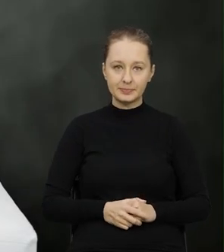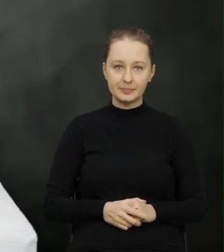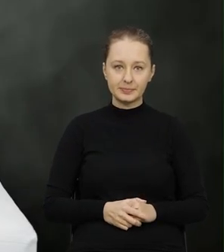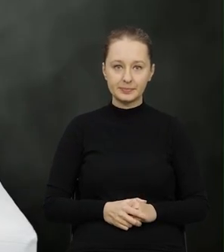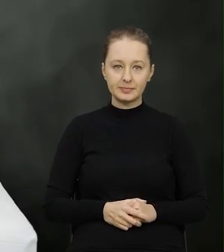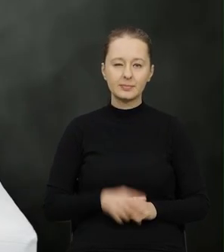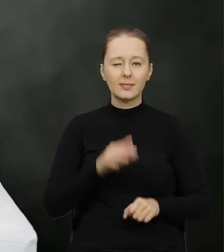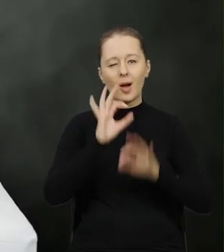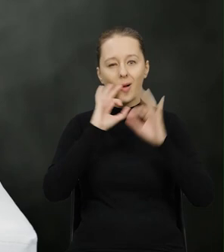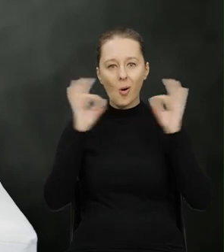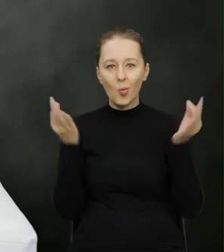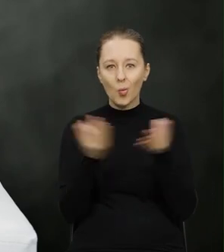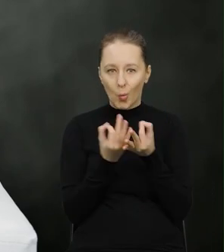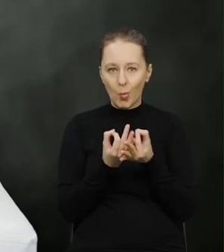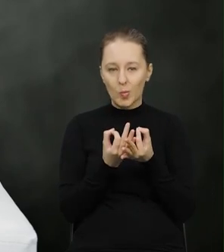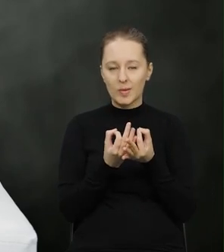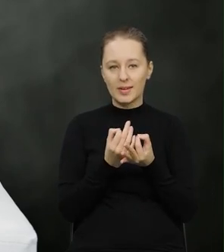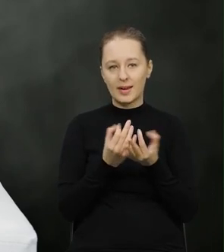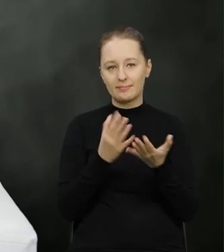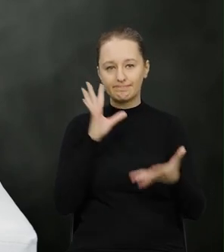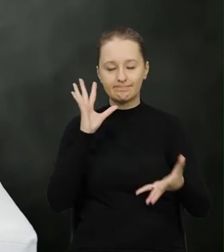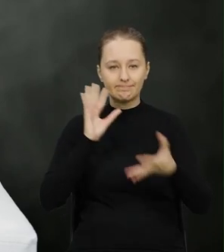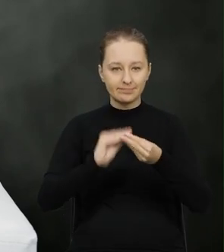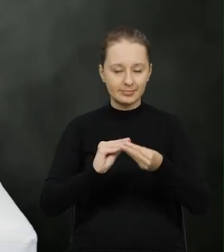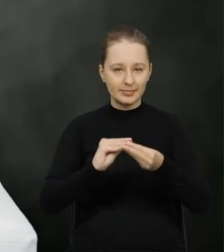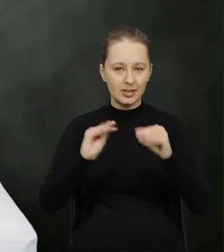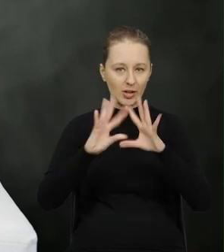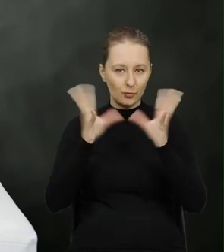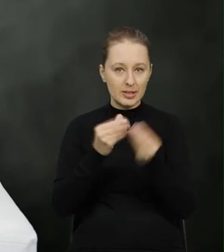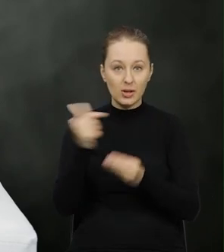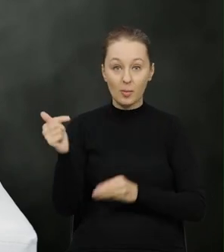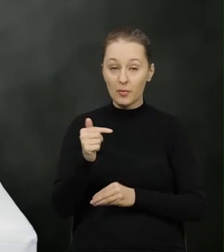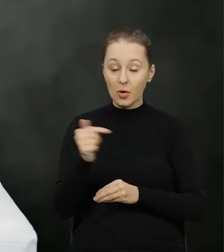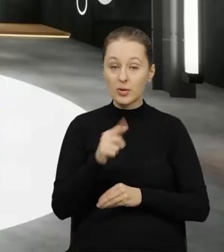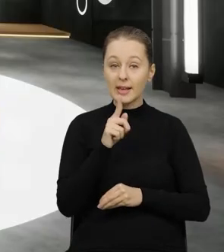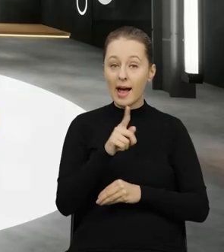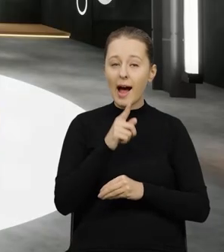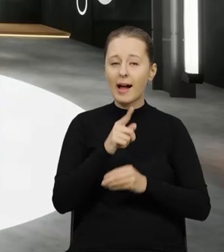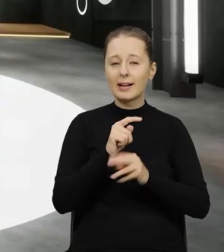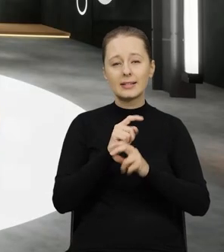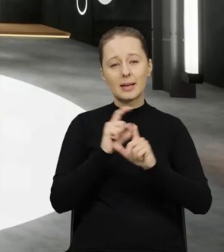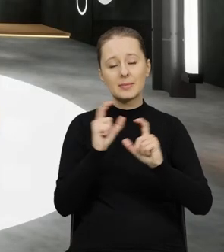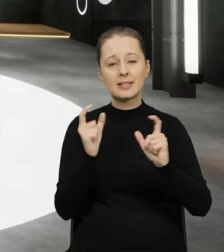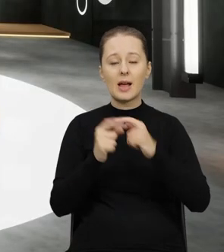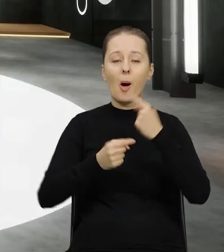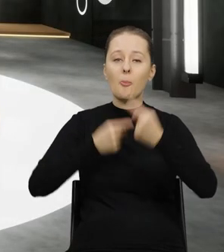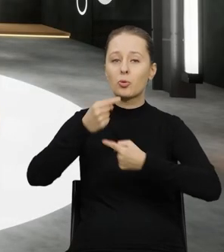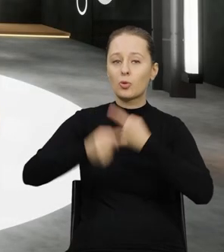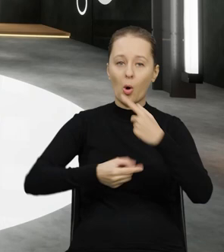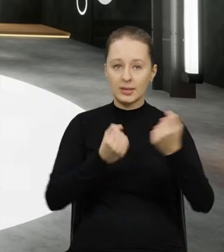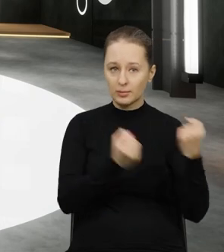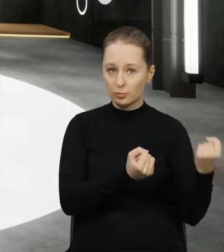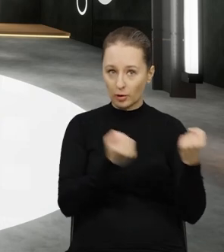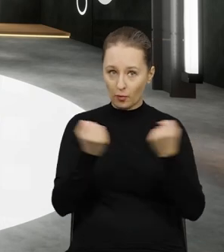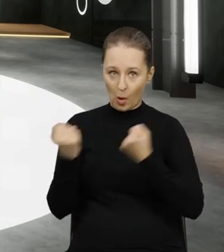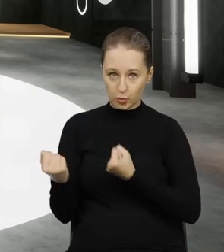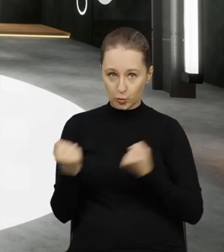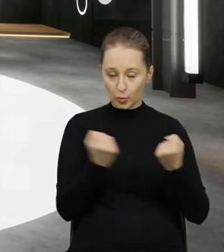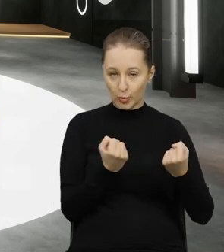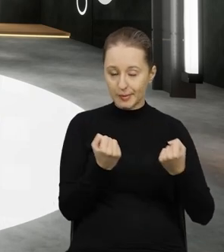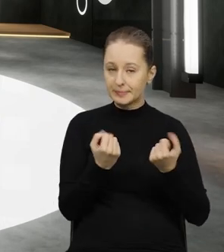To tak ogólnie ujmując te obowiązki. Natomiast jeśli chodzi o sam proces przewozu,